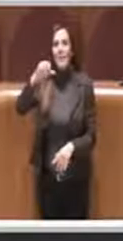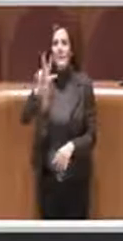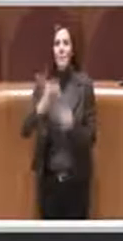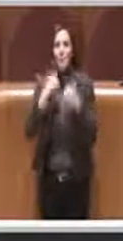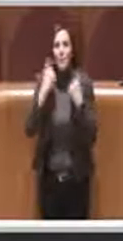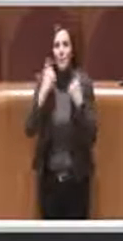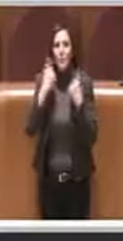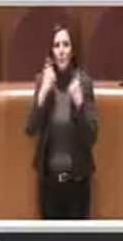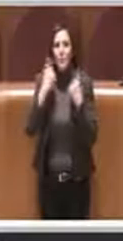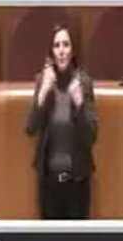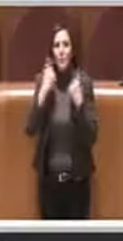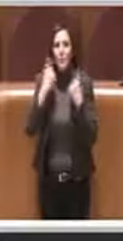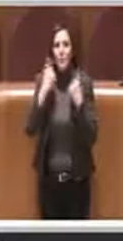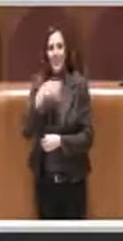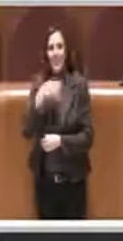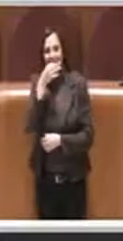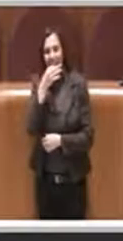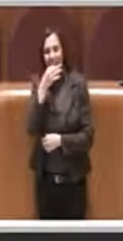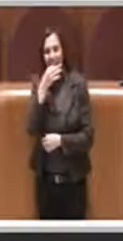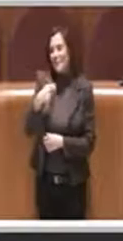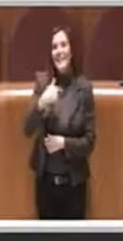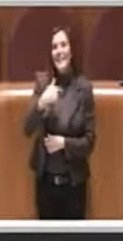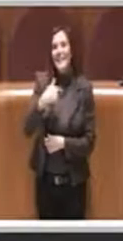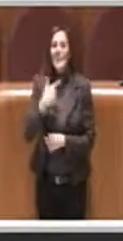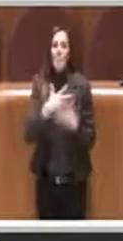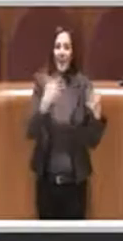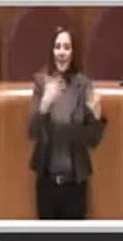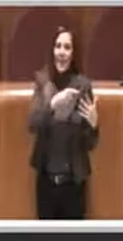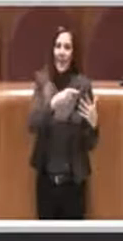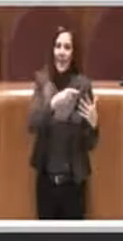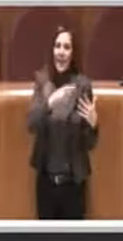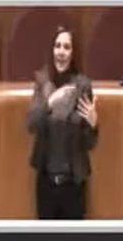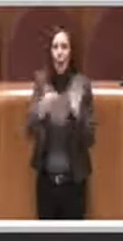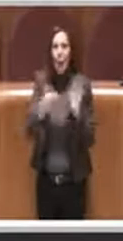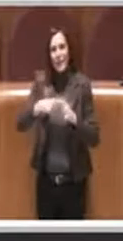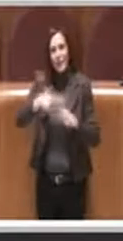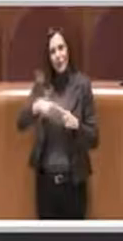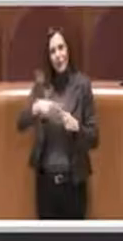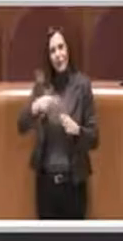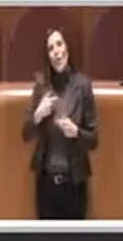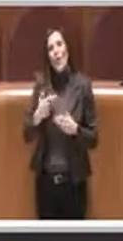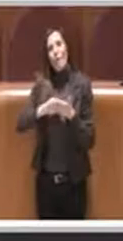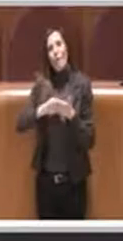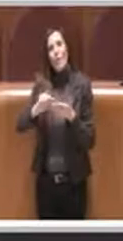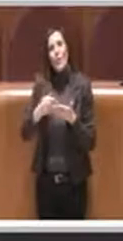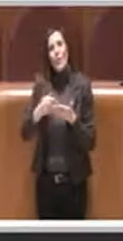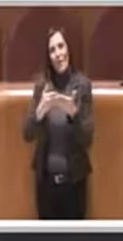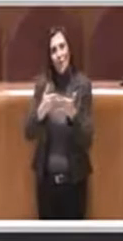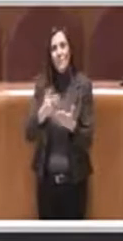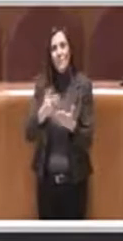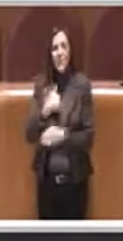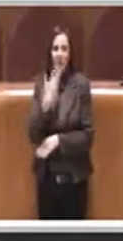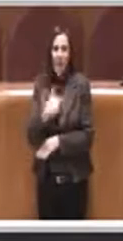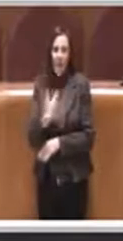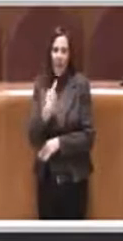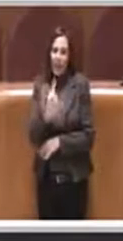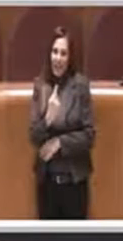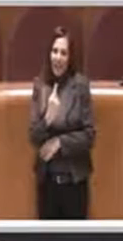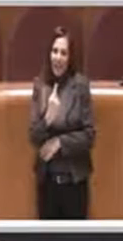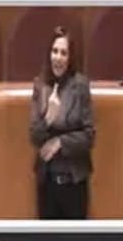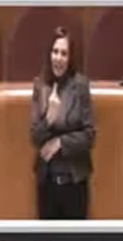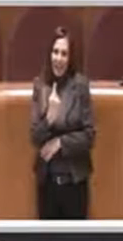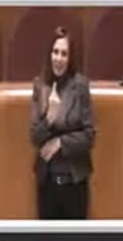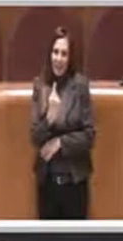Per dichiarare il voto favorevole della maggioranza a questo ordine del giorno vorrei dire anche due